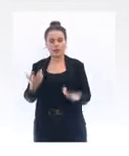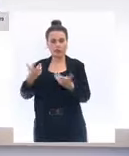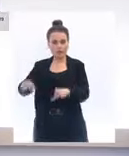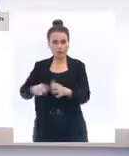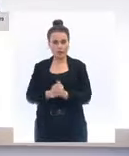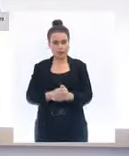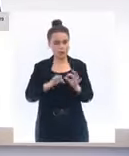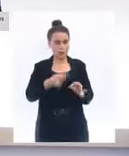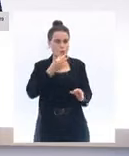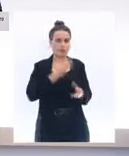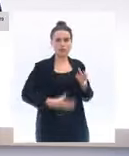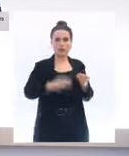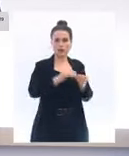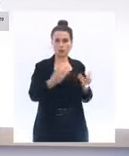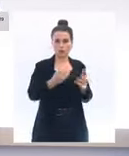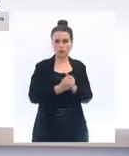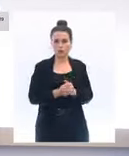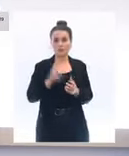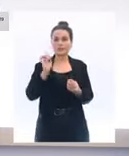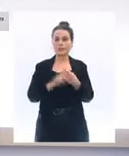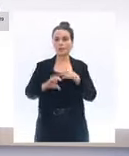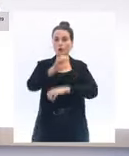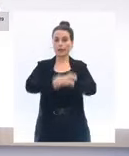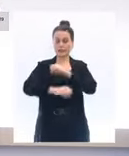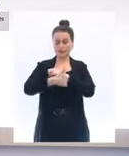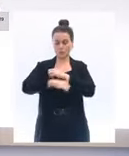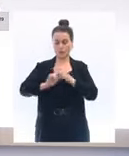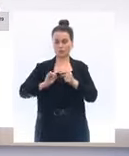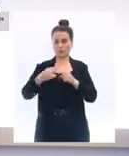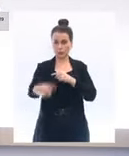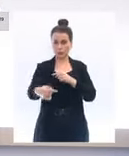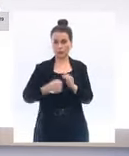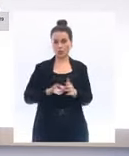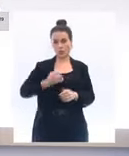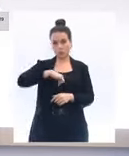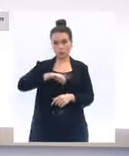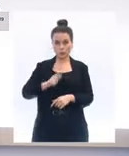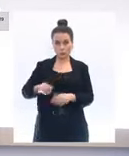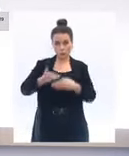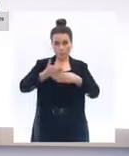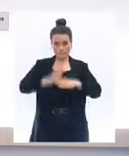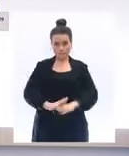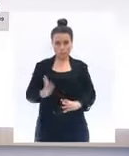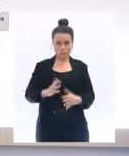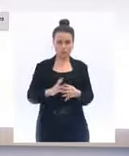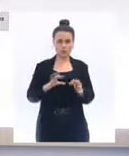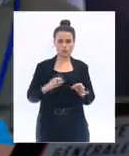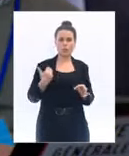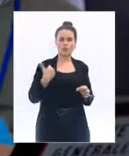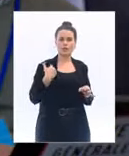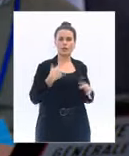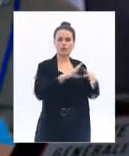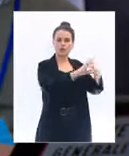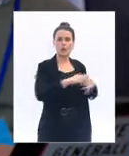le Premier ministre, un point qui a trait aussi à l'organisation de la semaine prochaine, c'est que nous avons prévu un hommage, et ça a un rapport aussi avec la question de M.